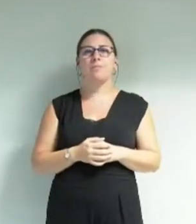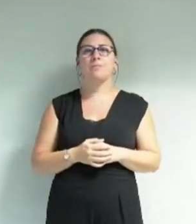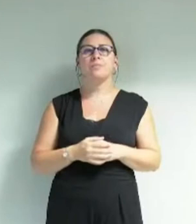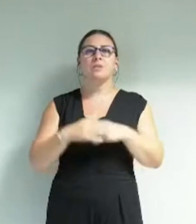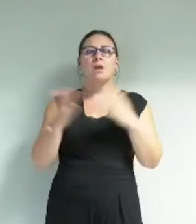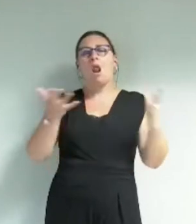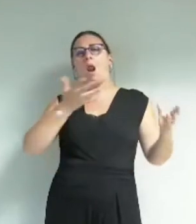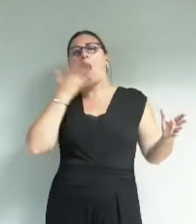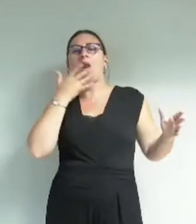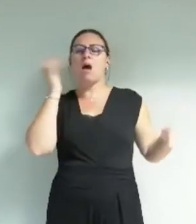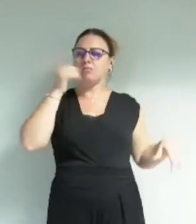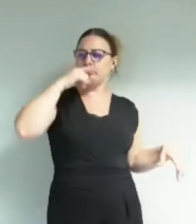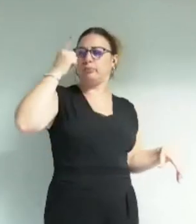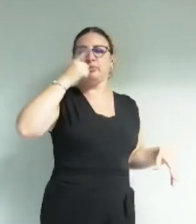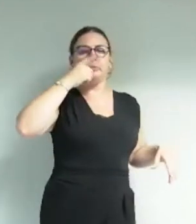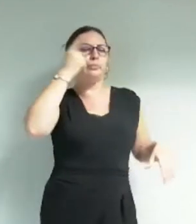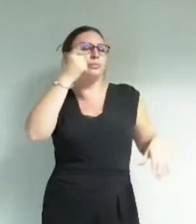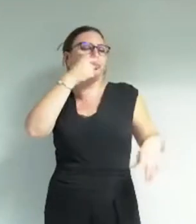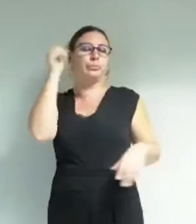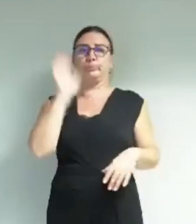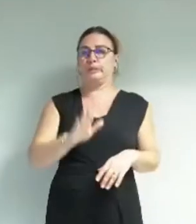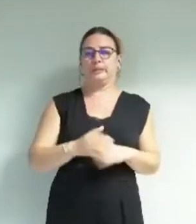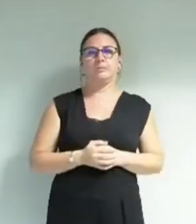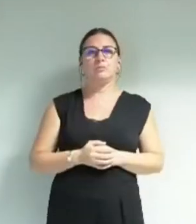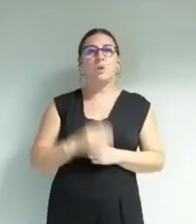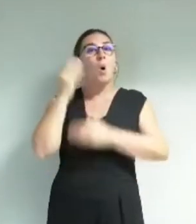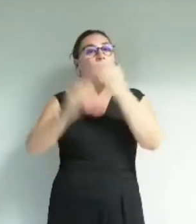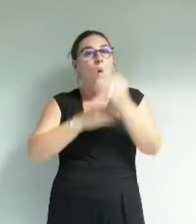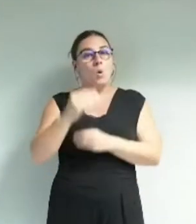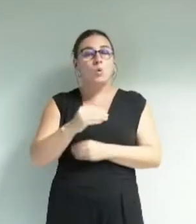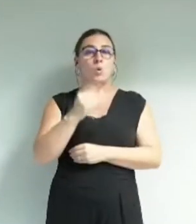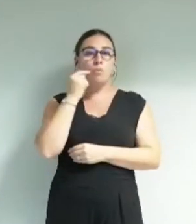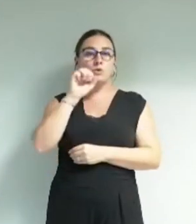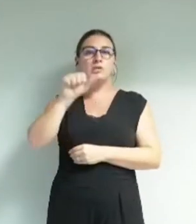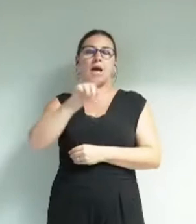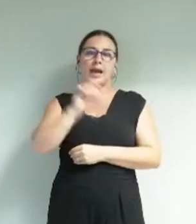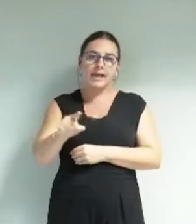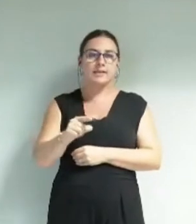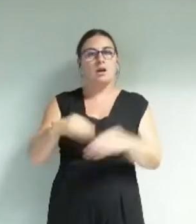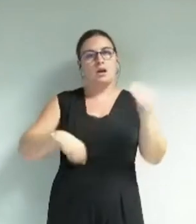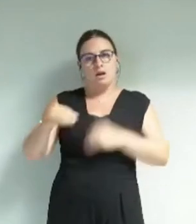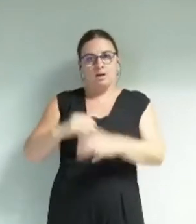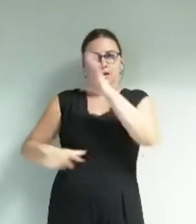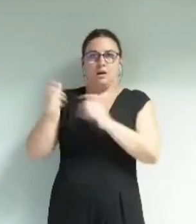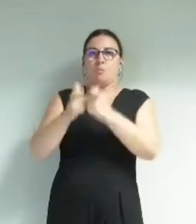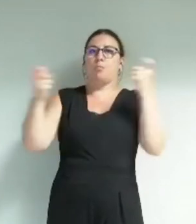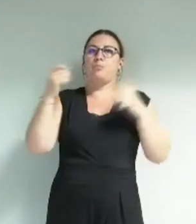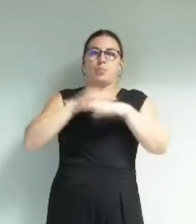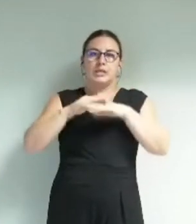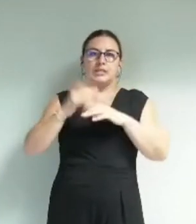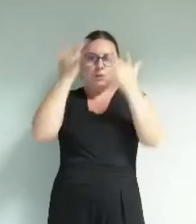suffisance et d'arrogance. » peut-être Jean-Pierre Saez alors directeur de l'Observatoire des politiques culturelles.